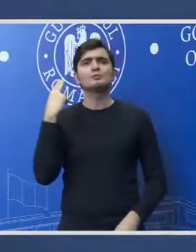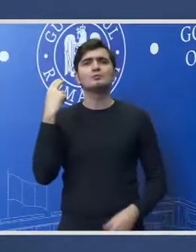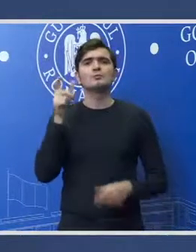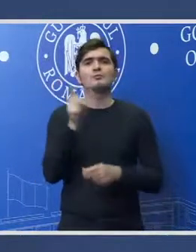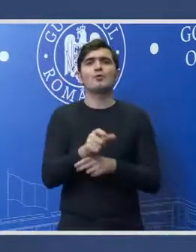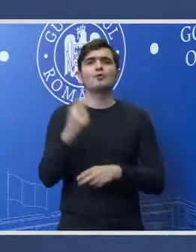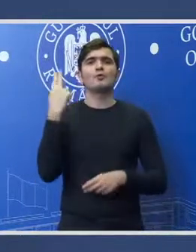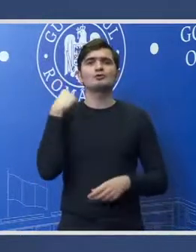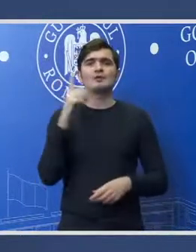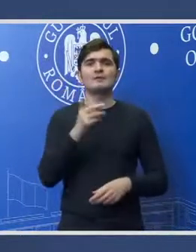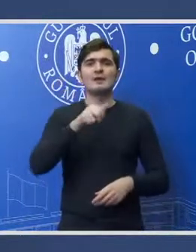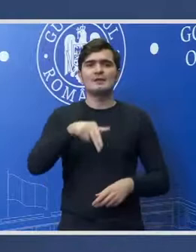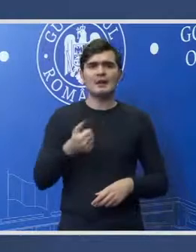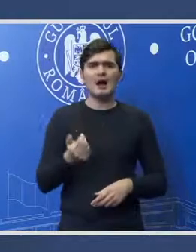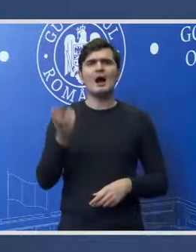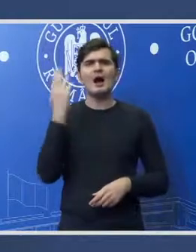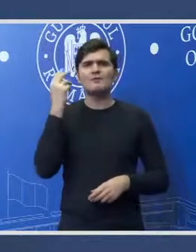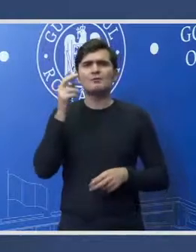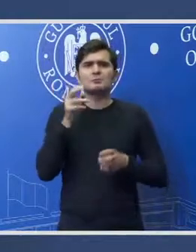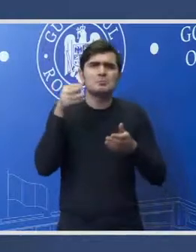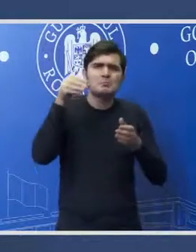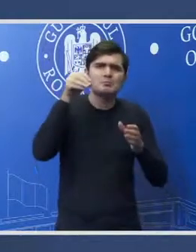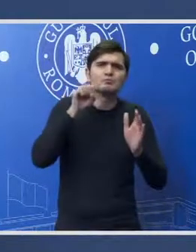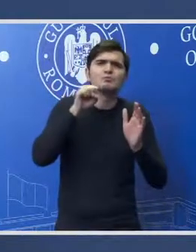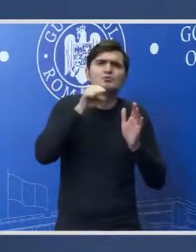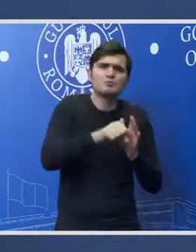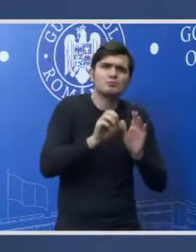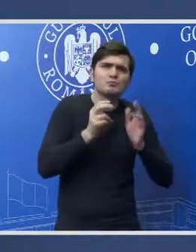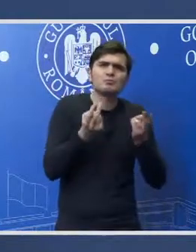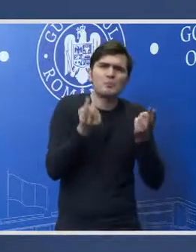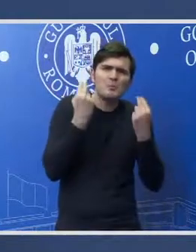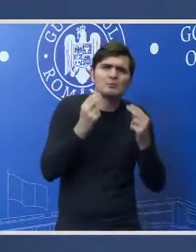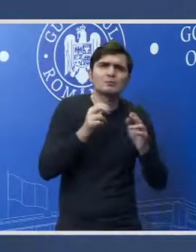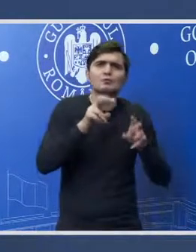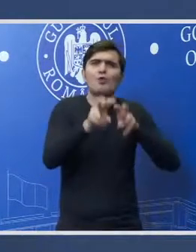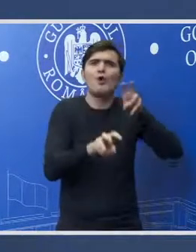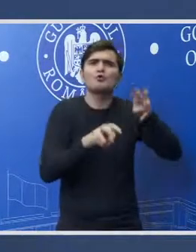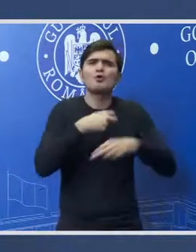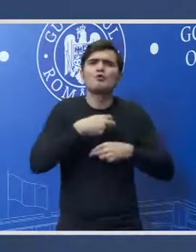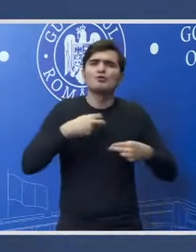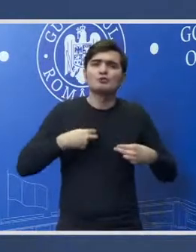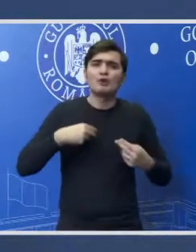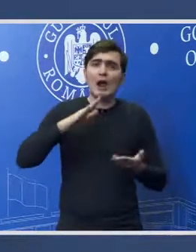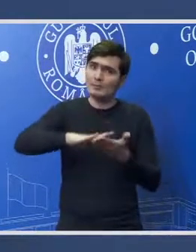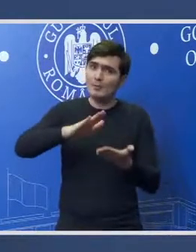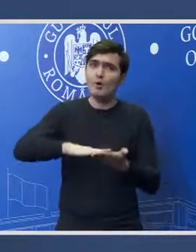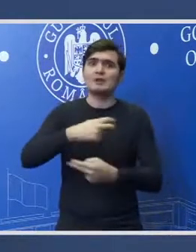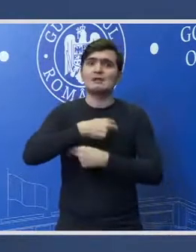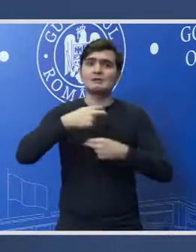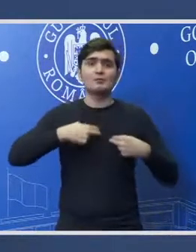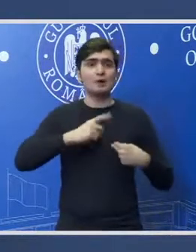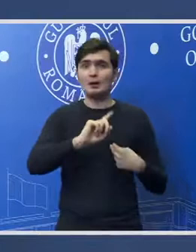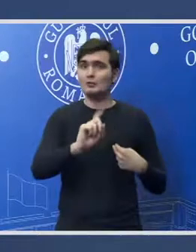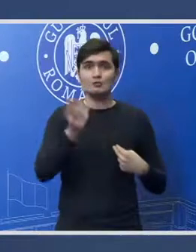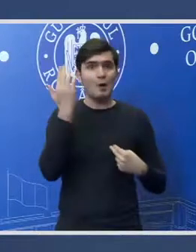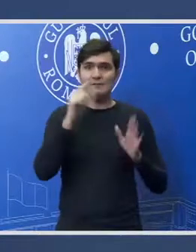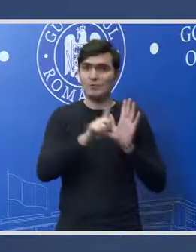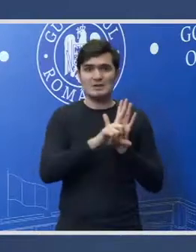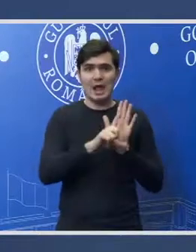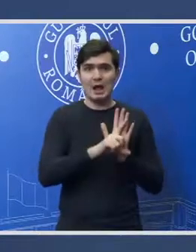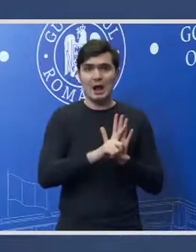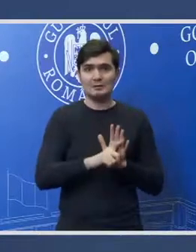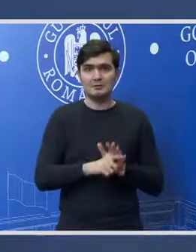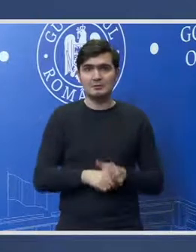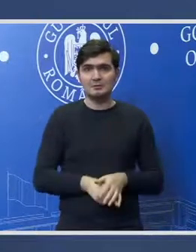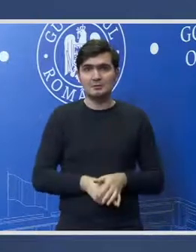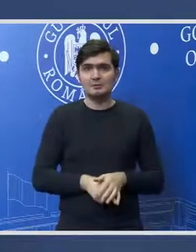a fost supus un control judiciar demonstrat în instanță ca fiind nelegal ceea